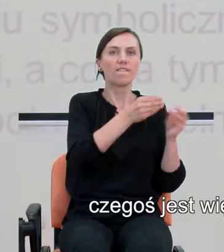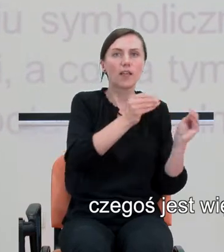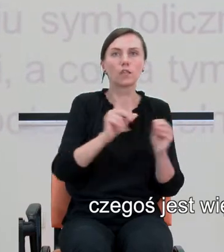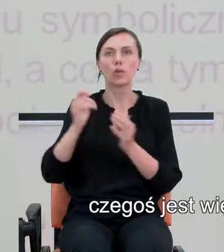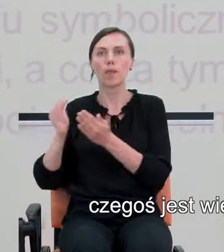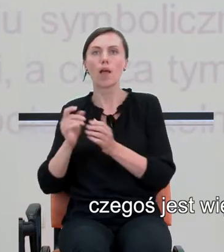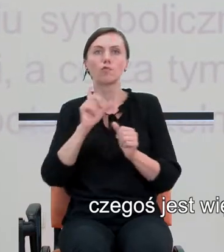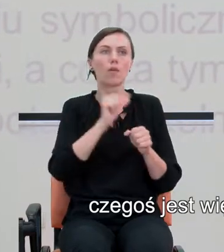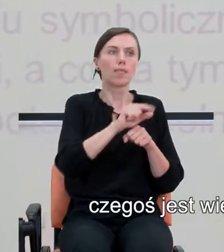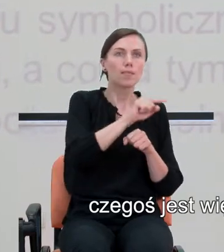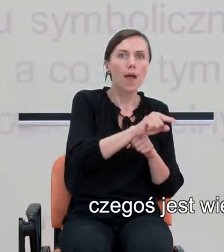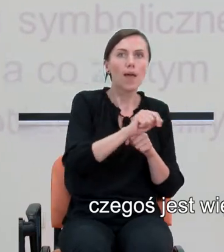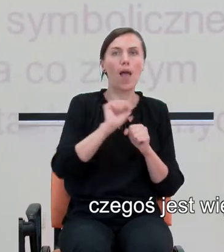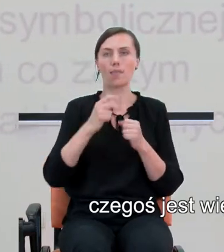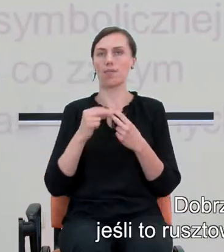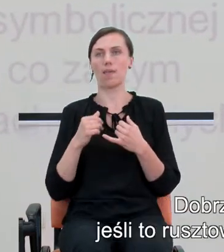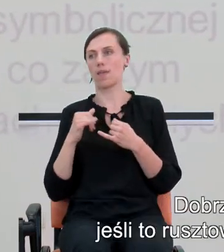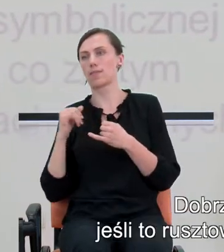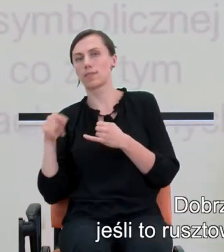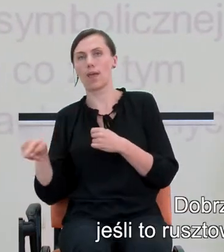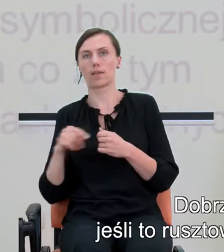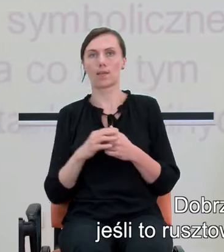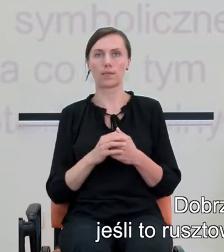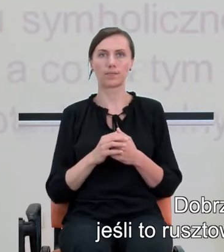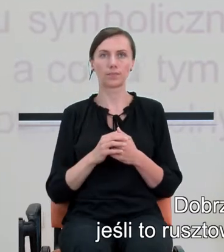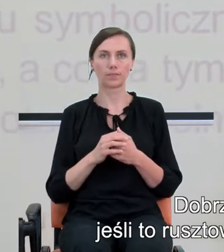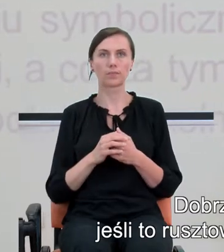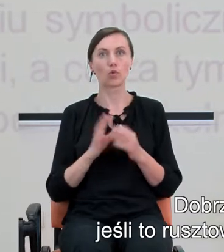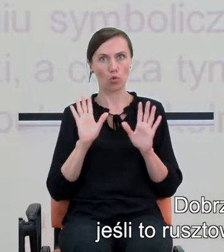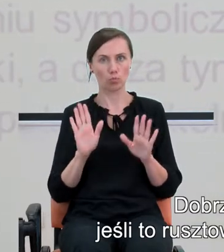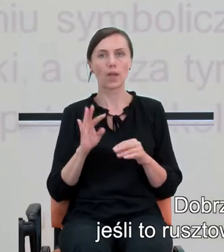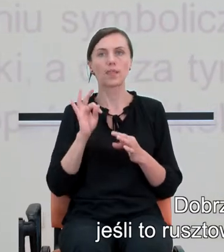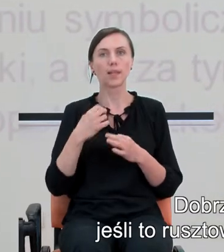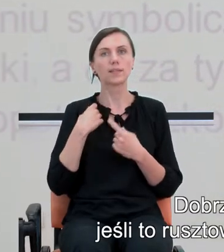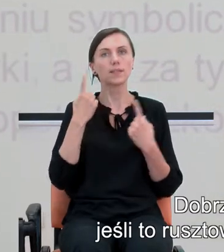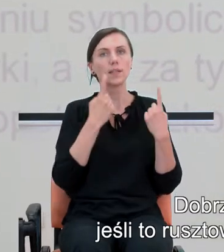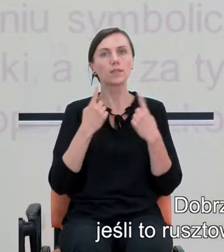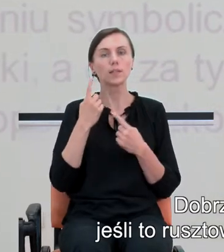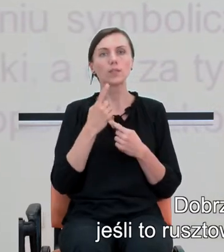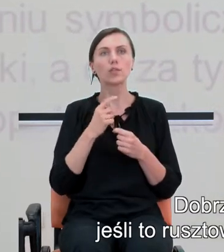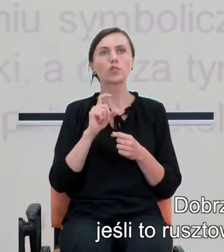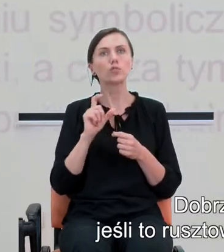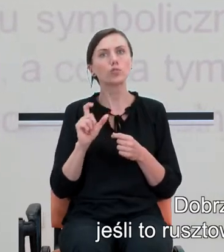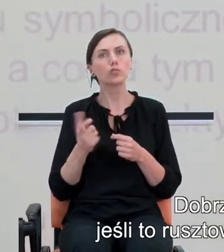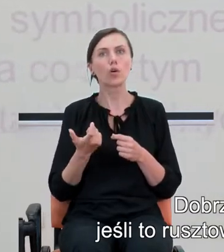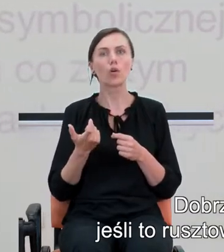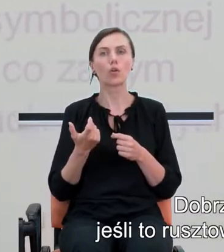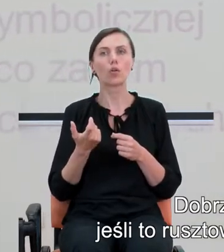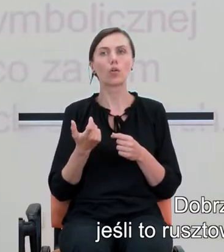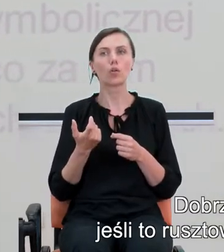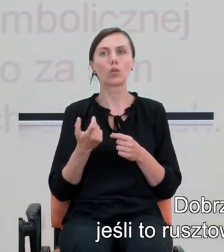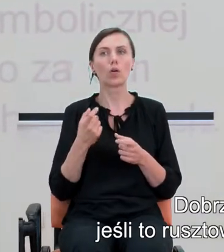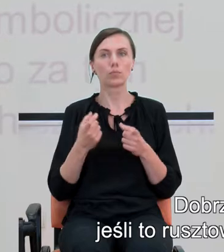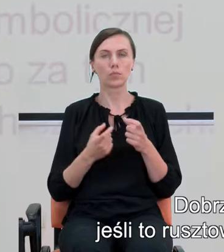jest takie, a nie inne. No dobrze. Teraz zastanówmy się, co dzieje się, jeśli